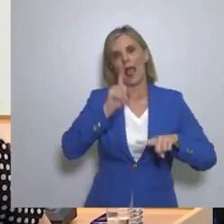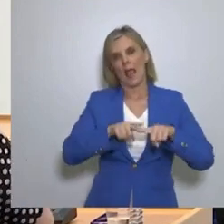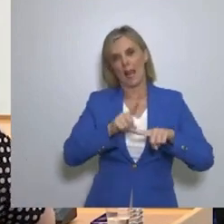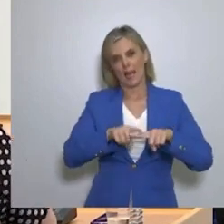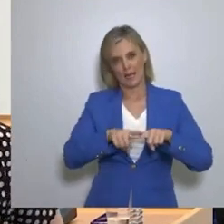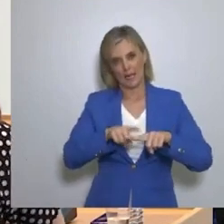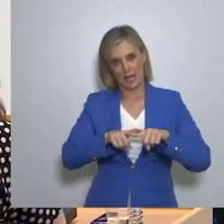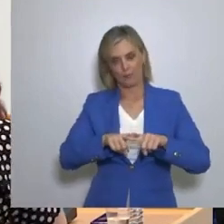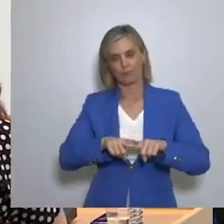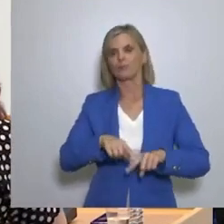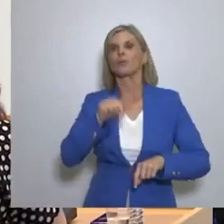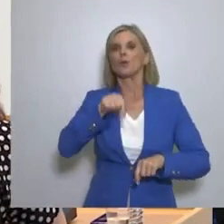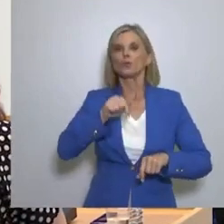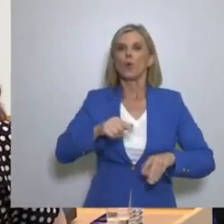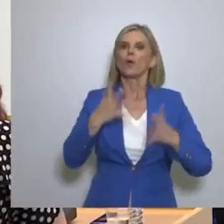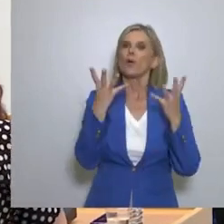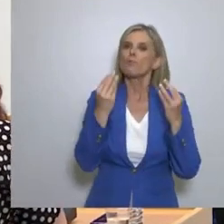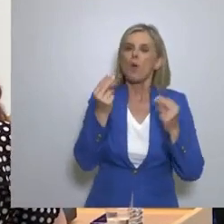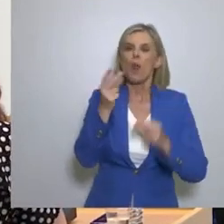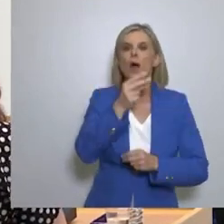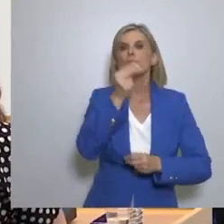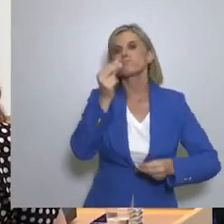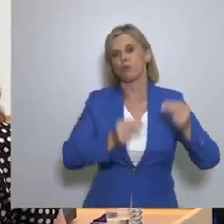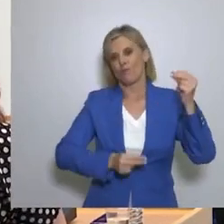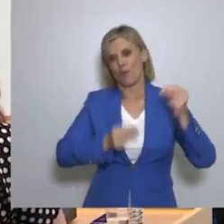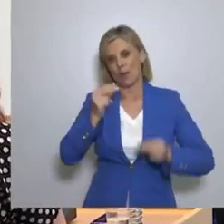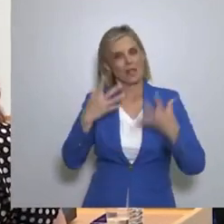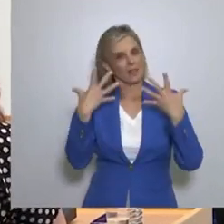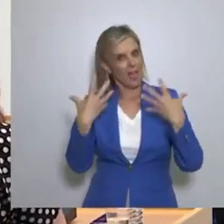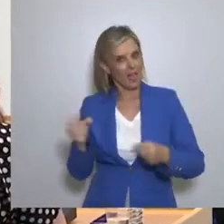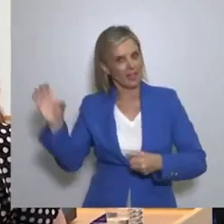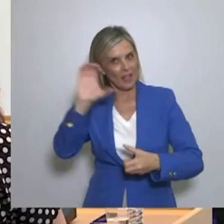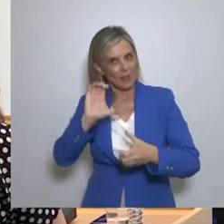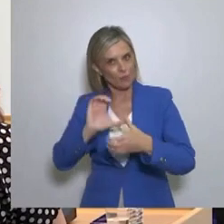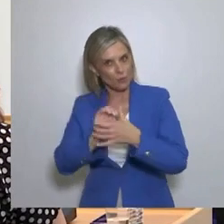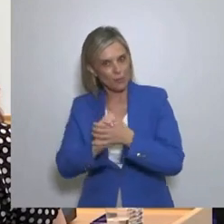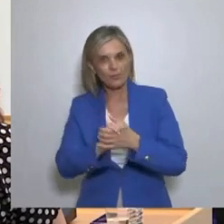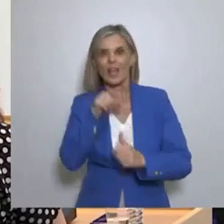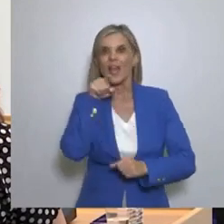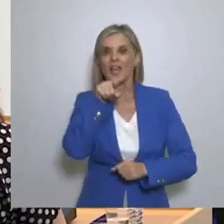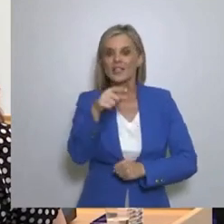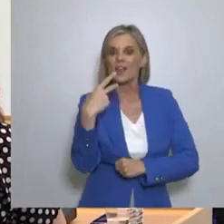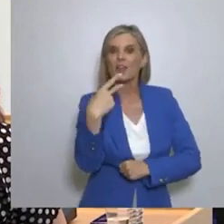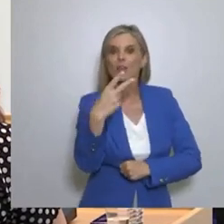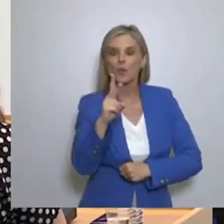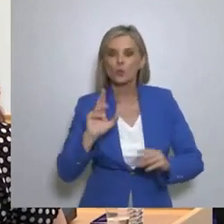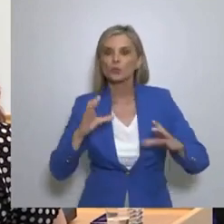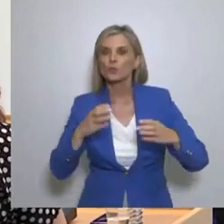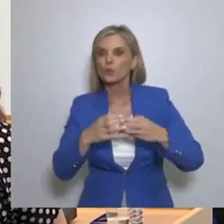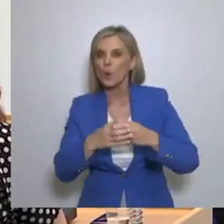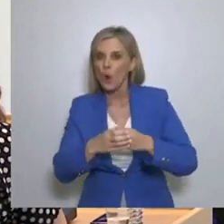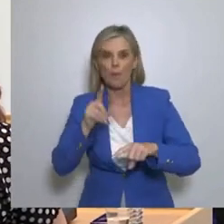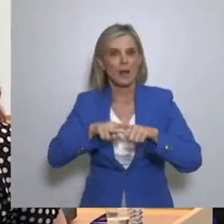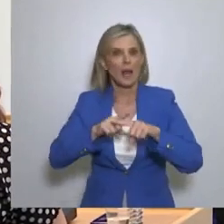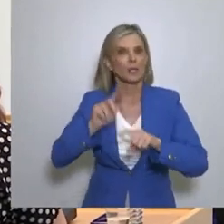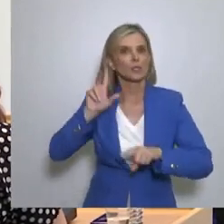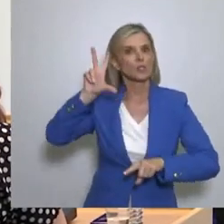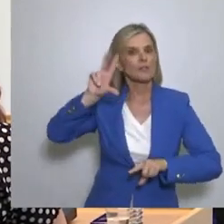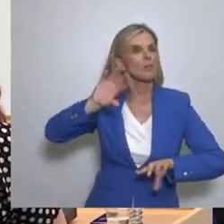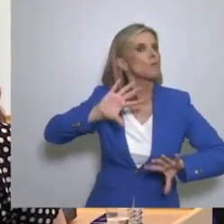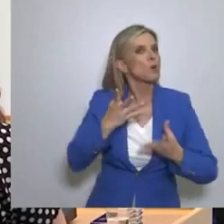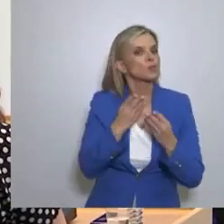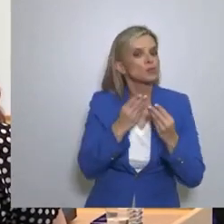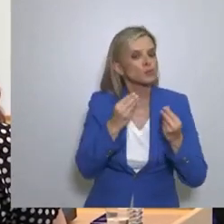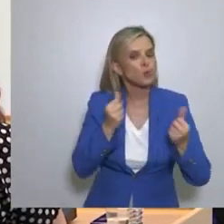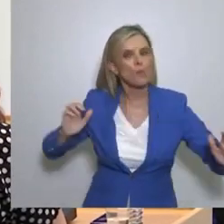Για όλα τα προβλήματα που υπάρχουν στην Ευρωπαϊκή Ένωση, πώς η Ελλήνος Συνέλευση θα αντιμετωπίσει την επόμενη μέρα της διακυβέρνησής